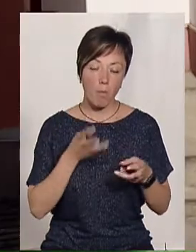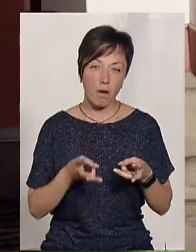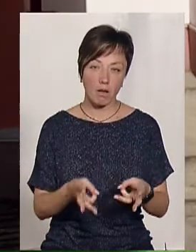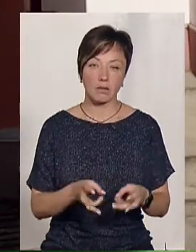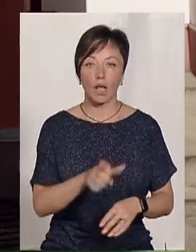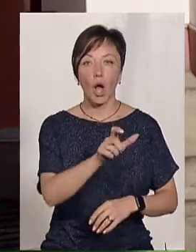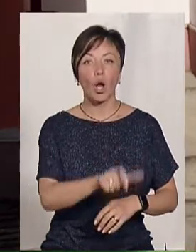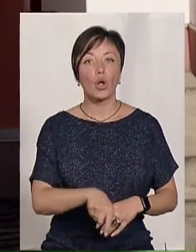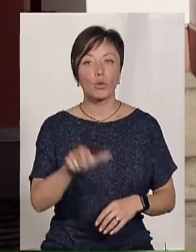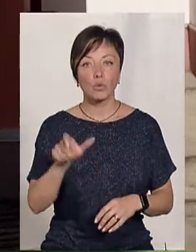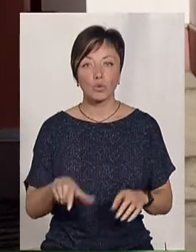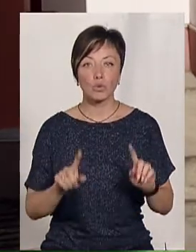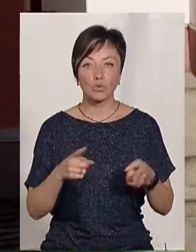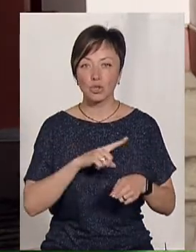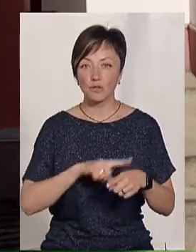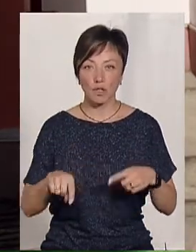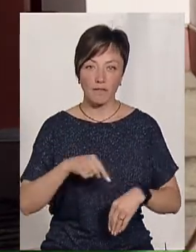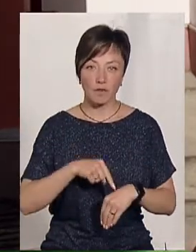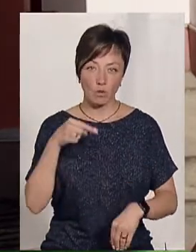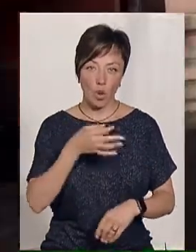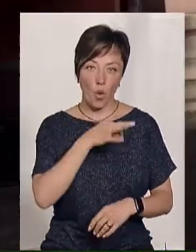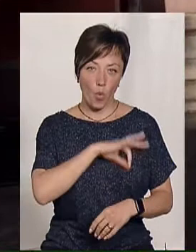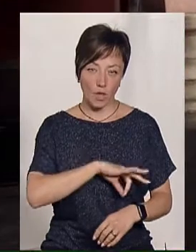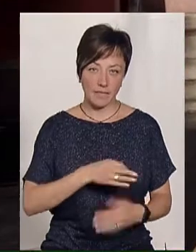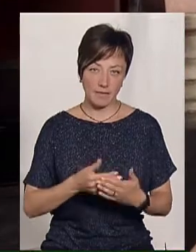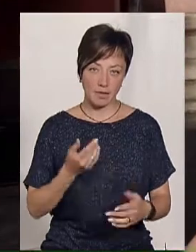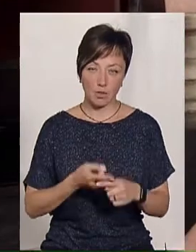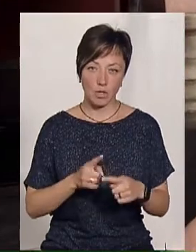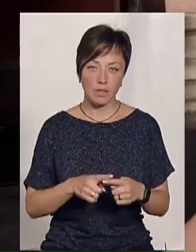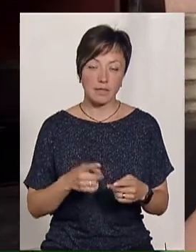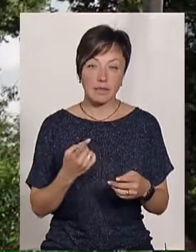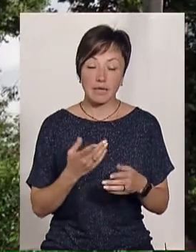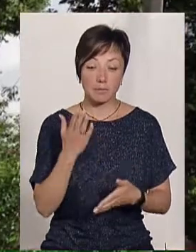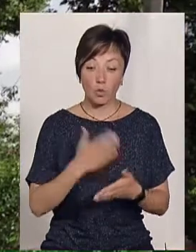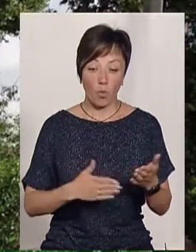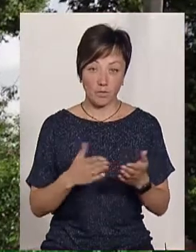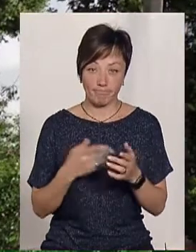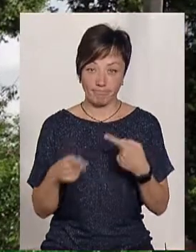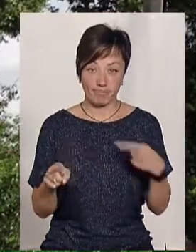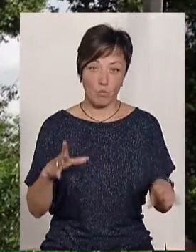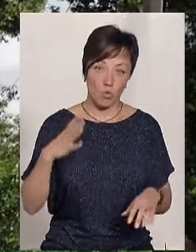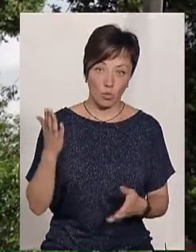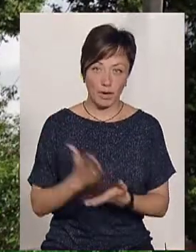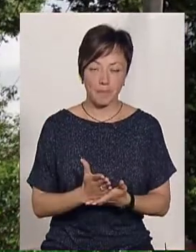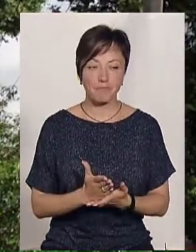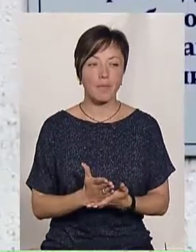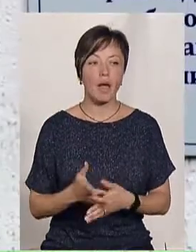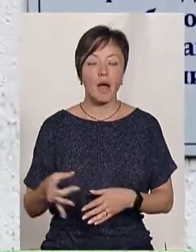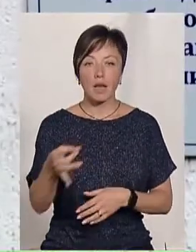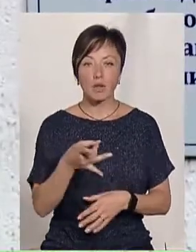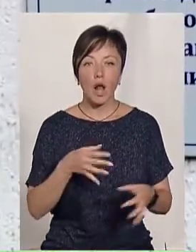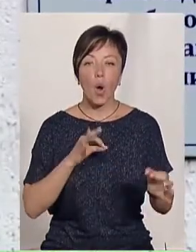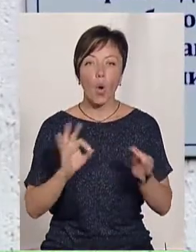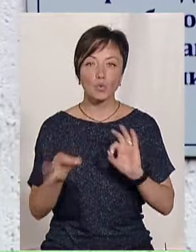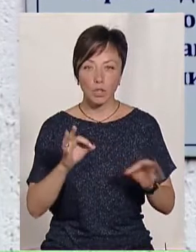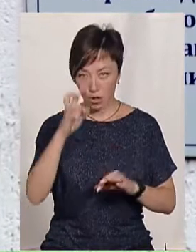дуже швидко відчули всю користь від цього. Це небо і земля. Регіональний консультант державної програми Фонд